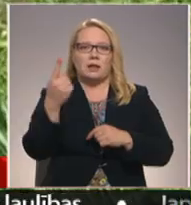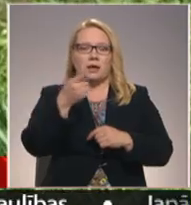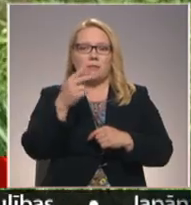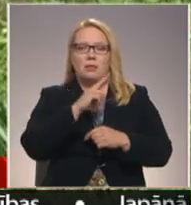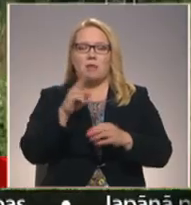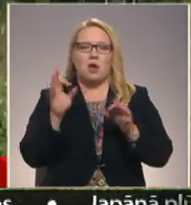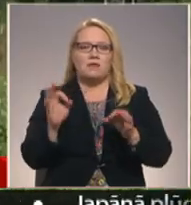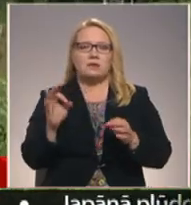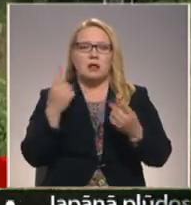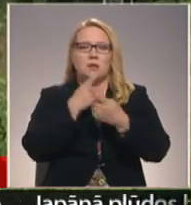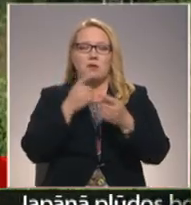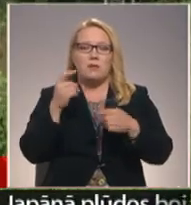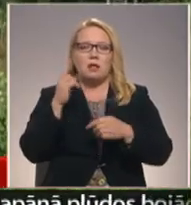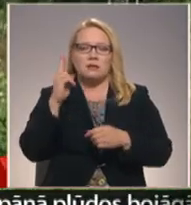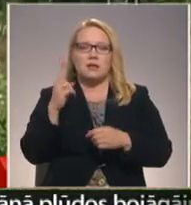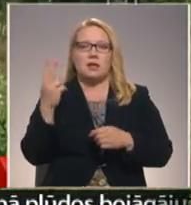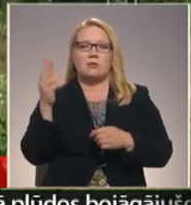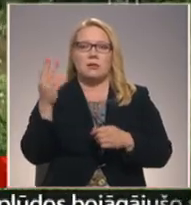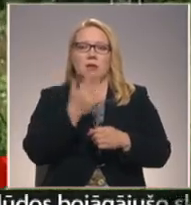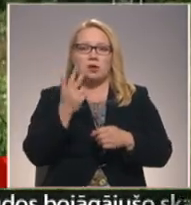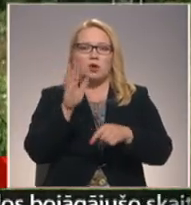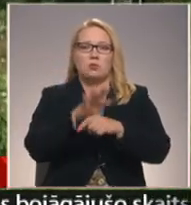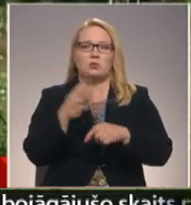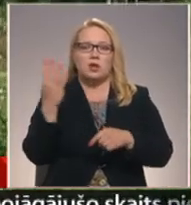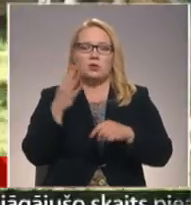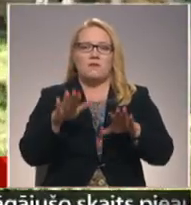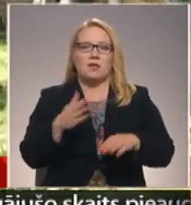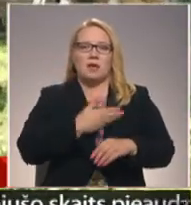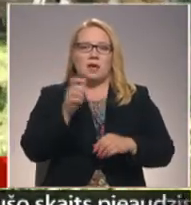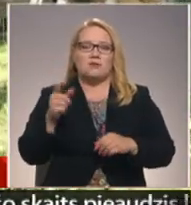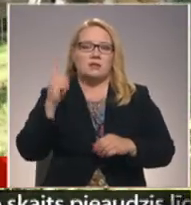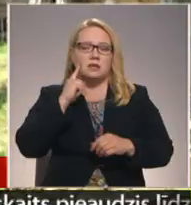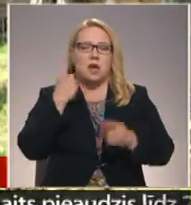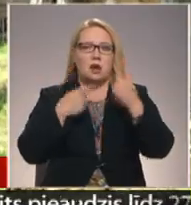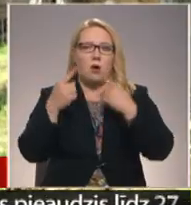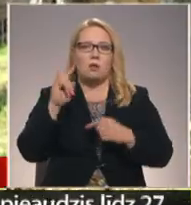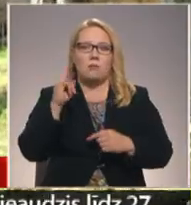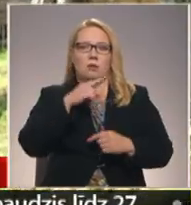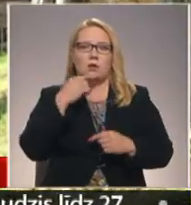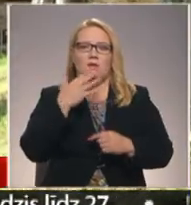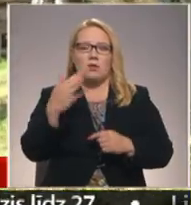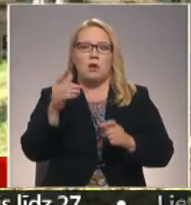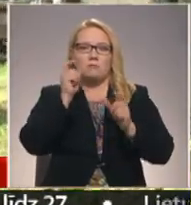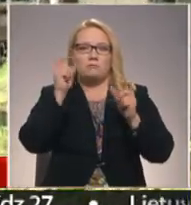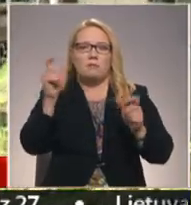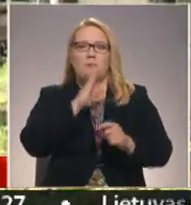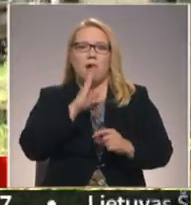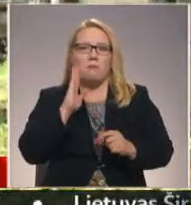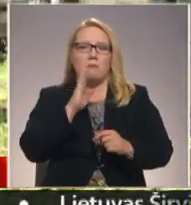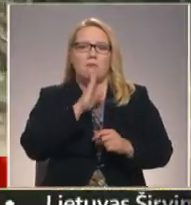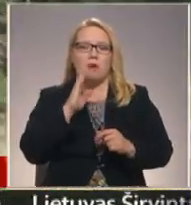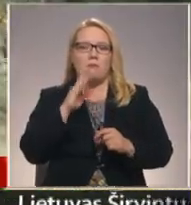neoficiāla informācija liecina, ka naktī no trešdienas uz ceturtdienu vietēja iedzīvotāja mežā dzirdējuši raudam bērnu un krievu valodā saucam pēc mammas.